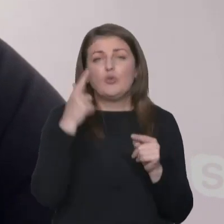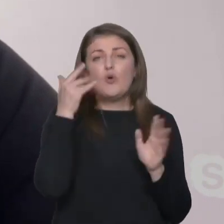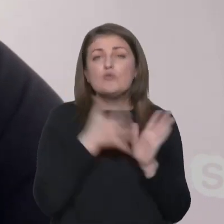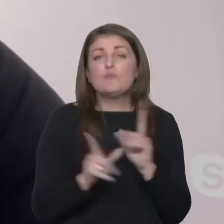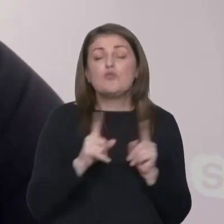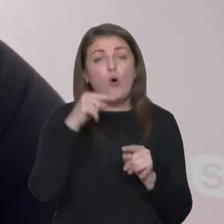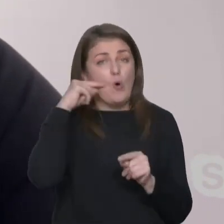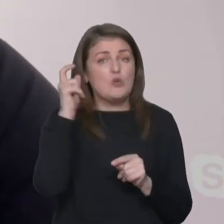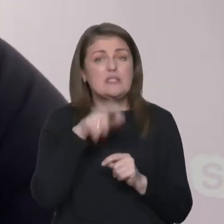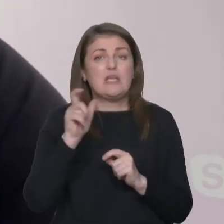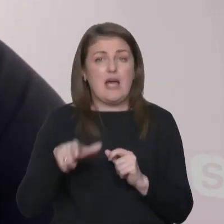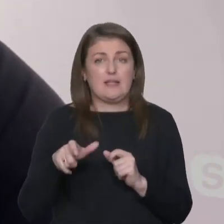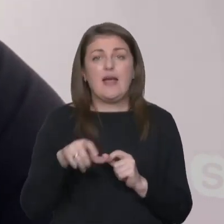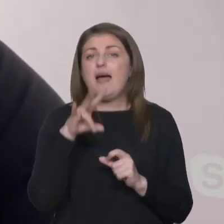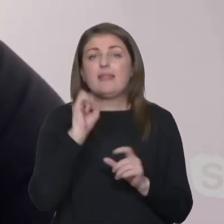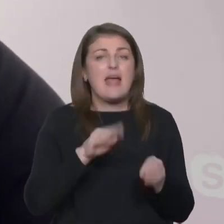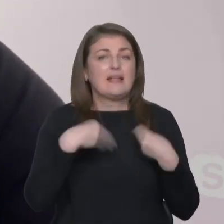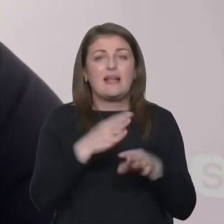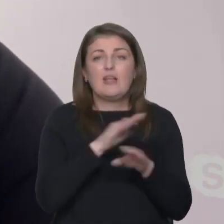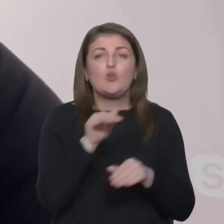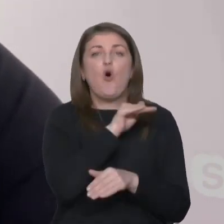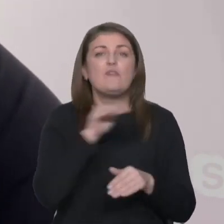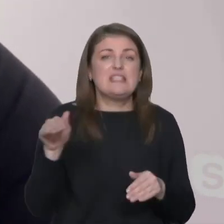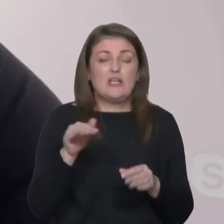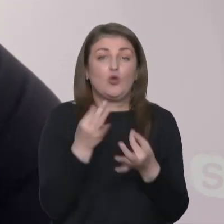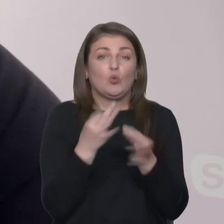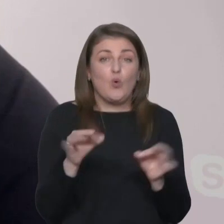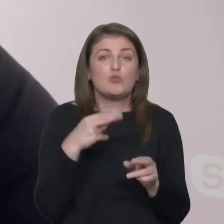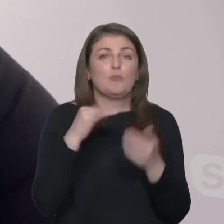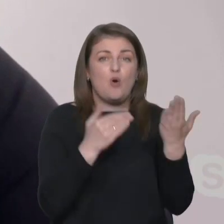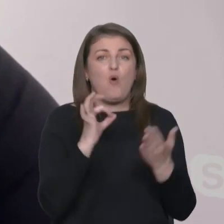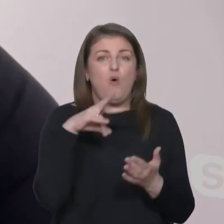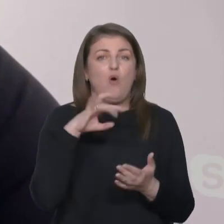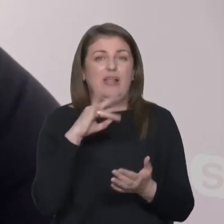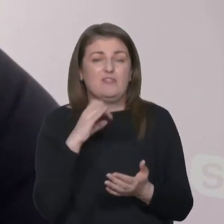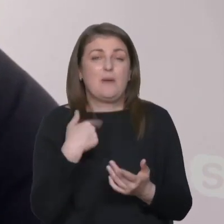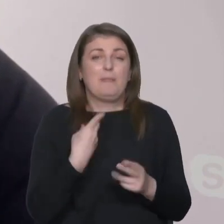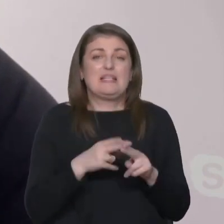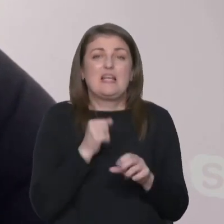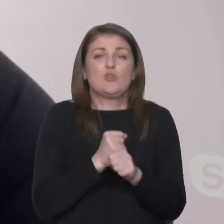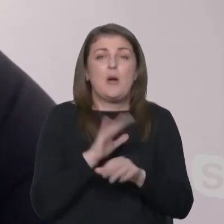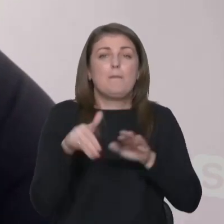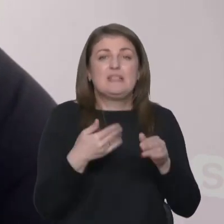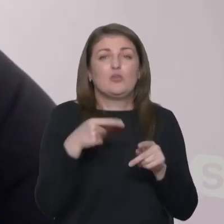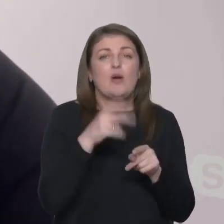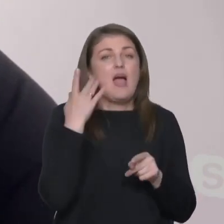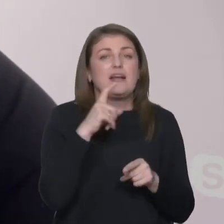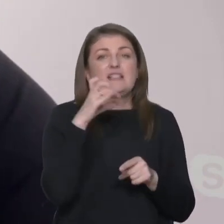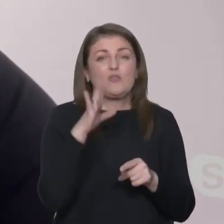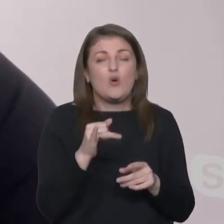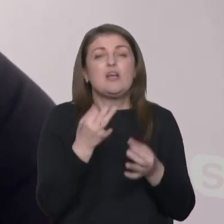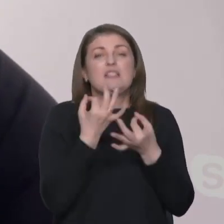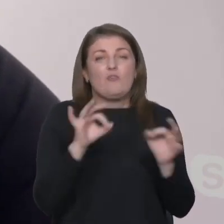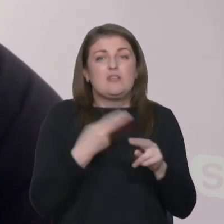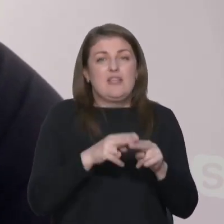росіяни не нададуть офіційний доступ до Оленівці. Ми це зробимо після того, як Збройні Сили України звільнюють цей